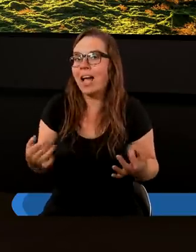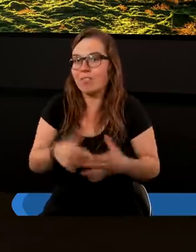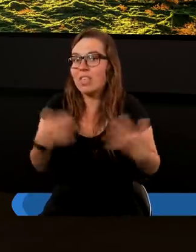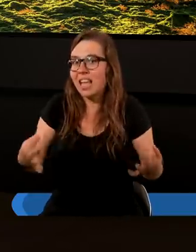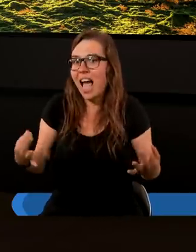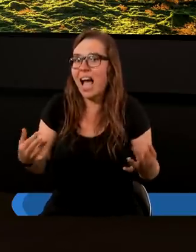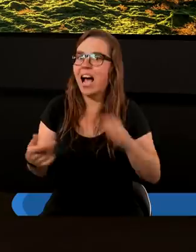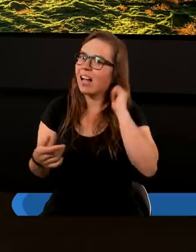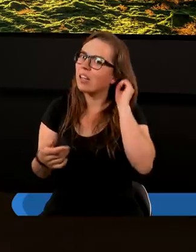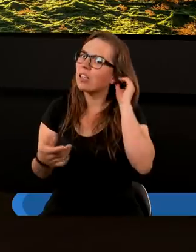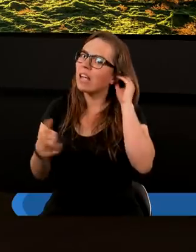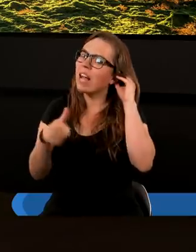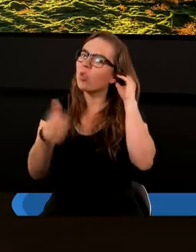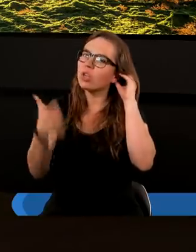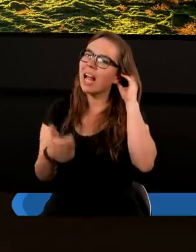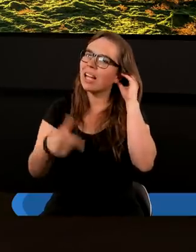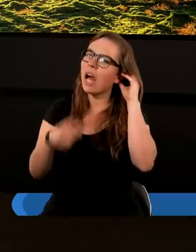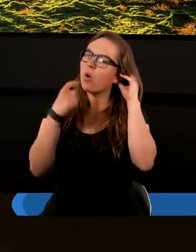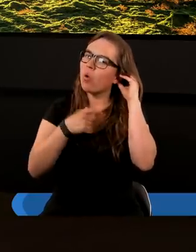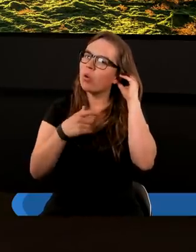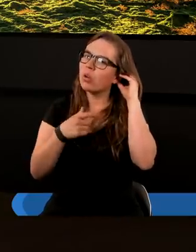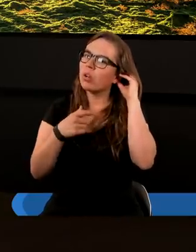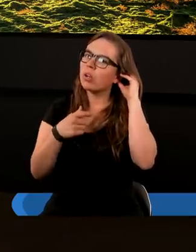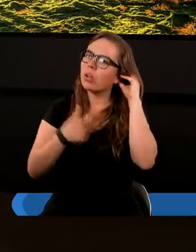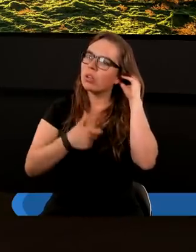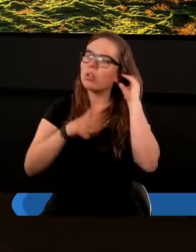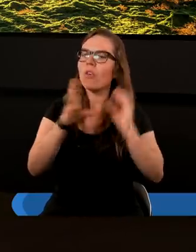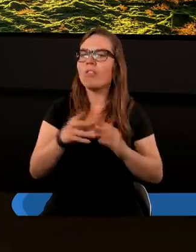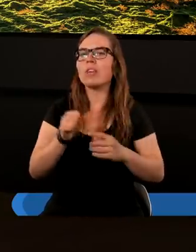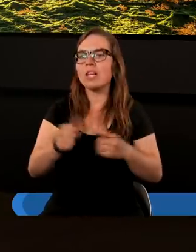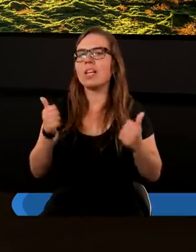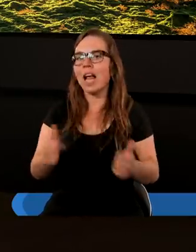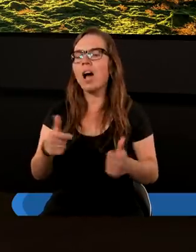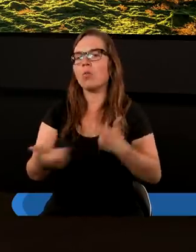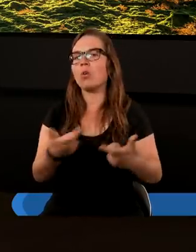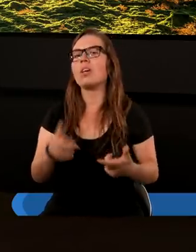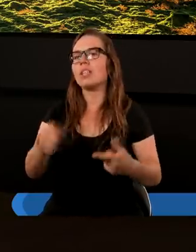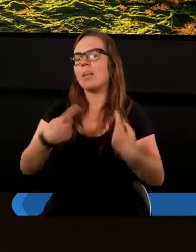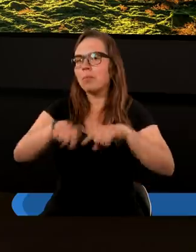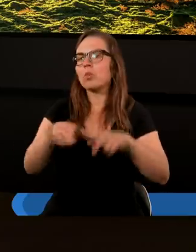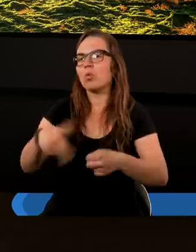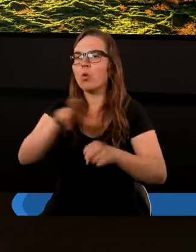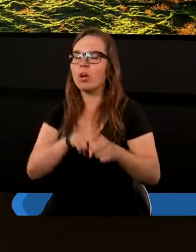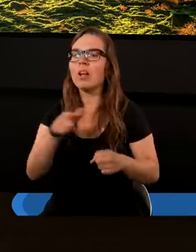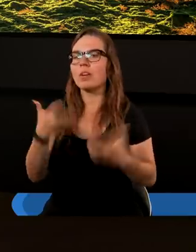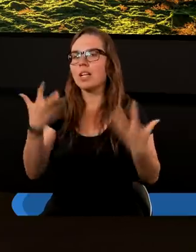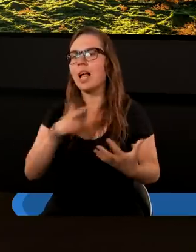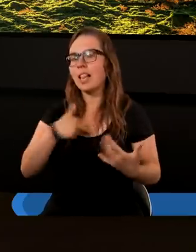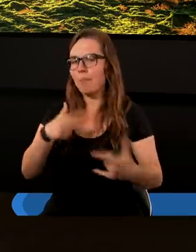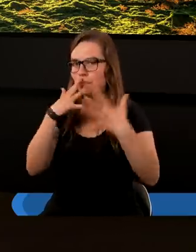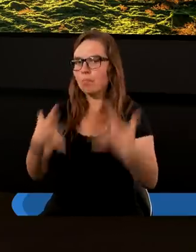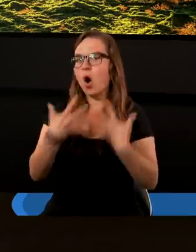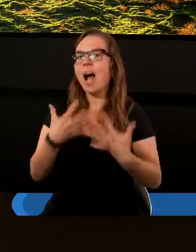A kiedy to się stało? Słowo Boże wyjaśnia. Tak jak wszystkie problemy, które Bóg chce nam